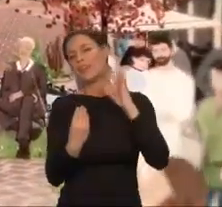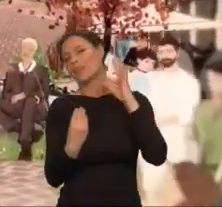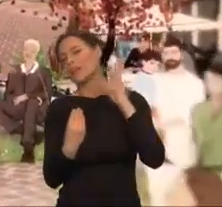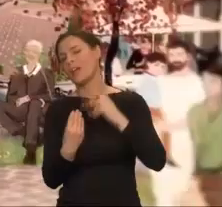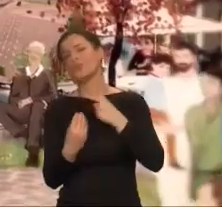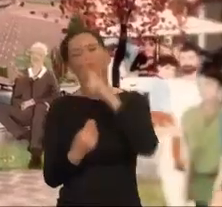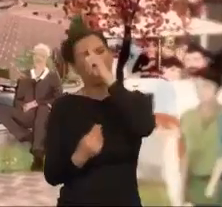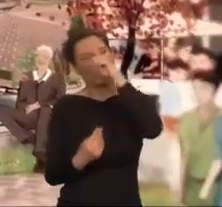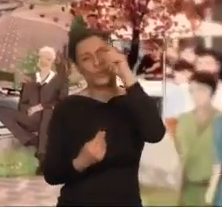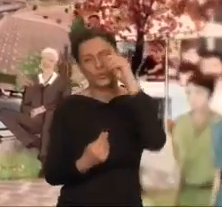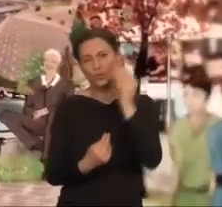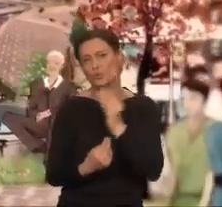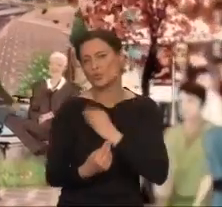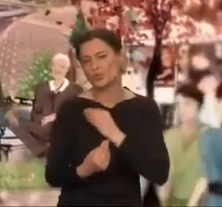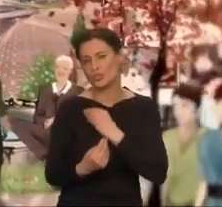szlachetnych ludzi.